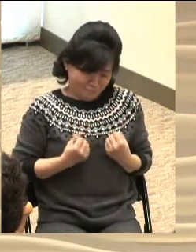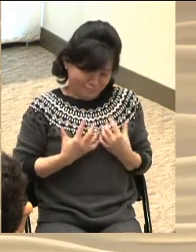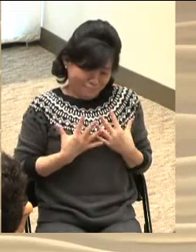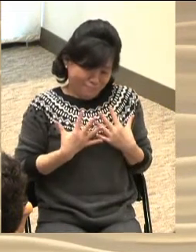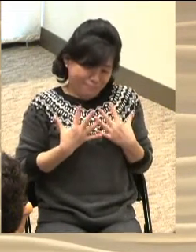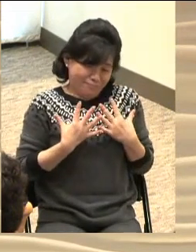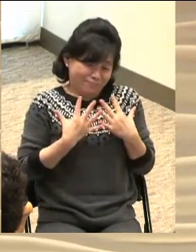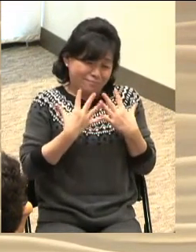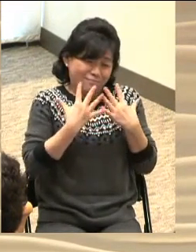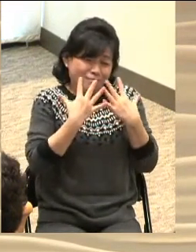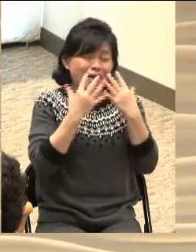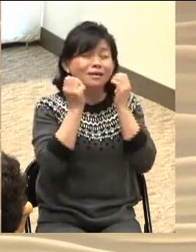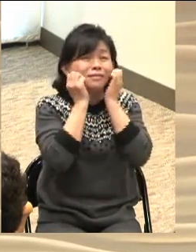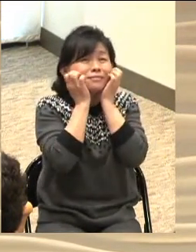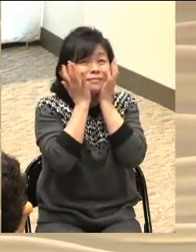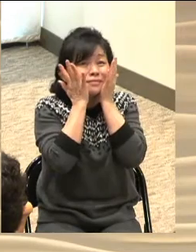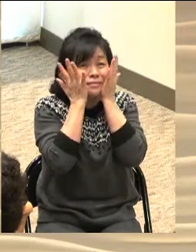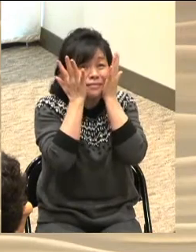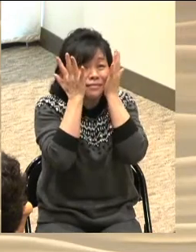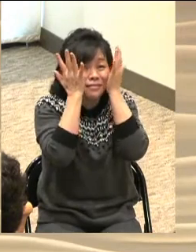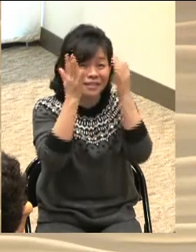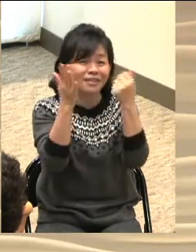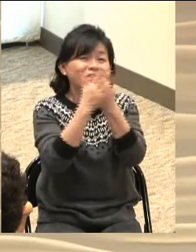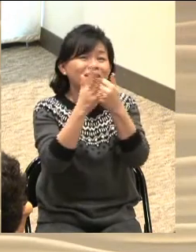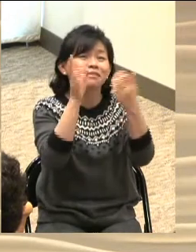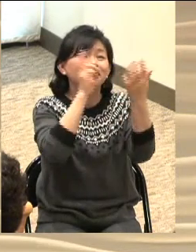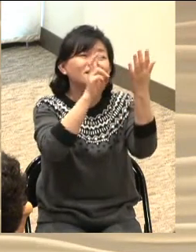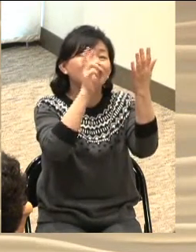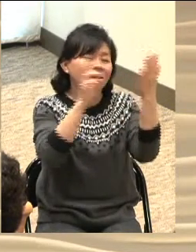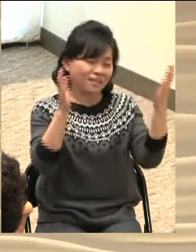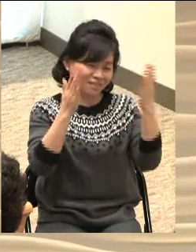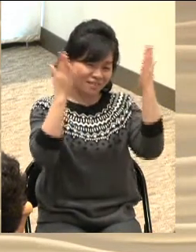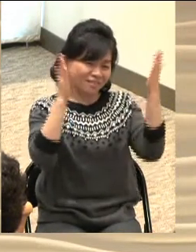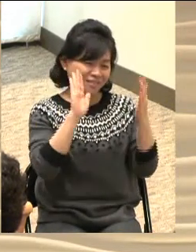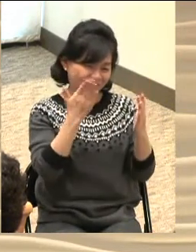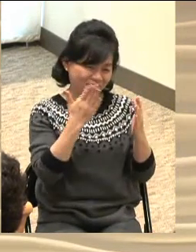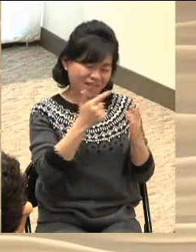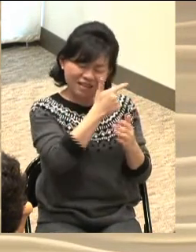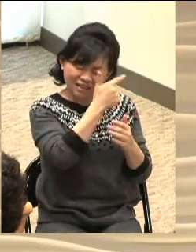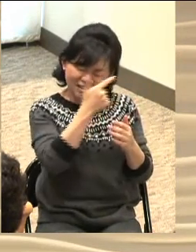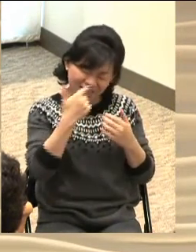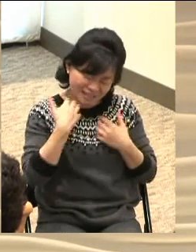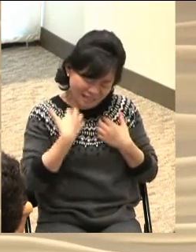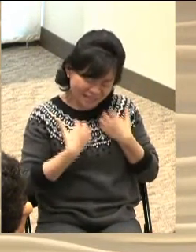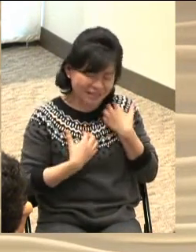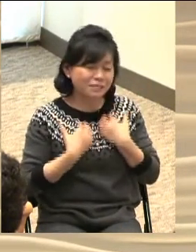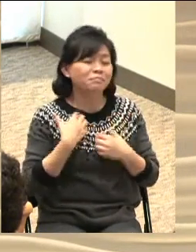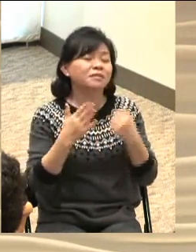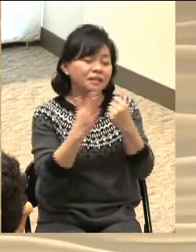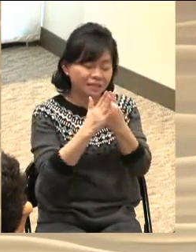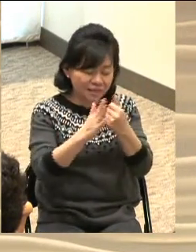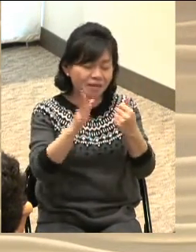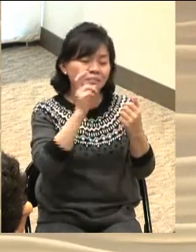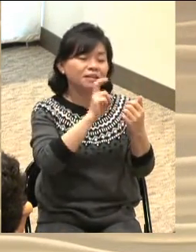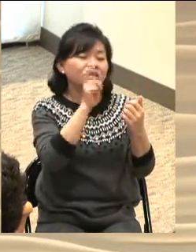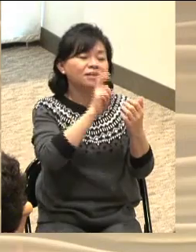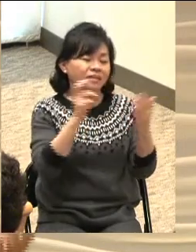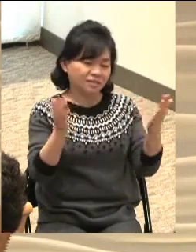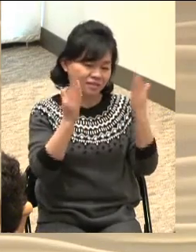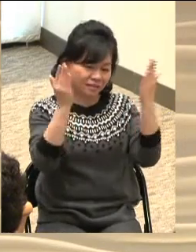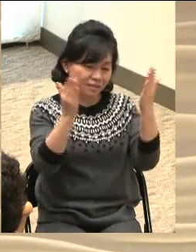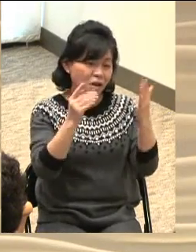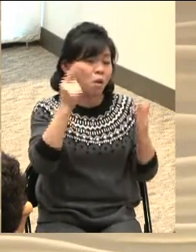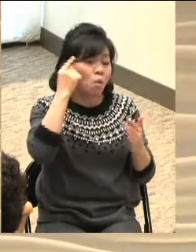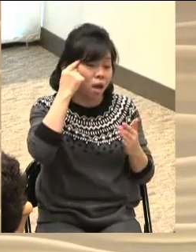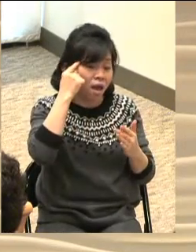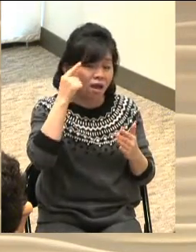마리아가 누리는 이 기쁨 엘리사벳이 표현하고 있는 이 격한 기쁨은 어디에서 오는 것입니까 그것은